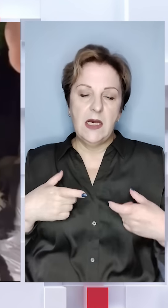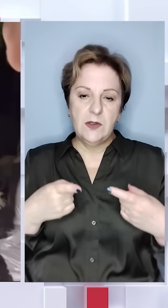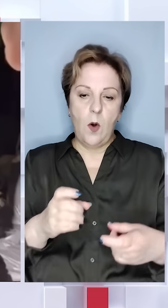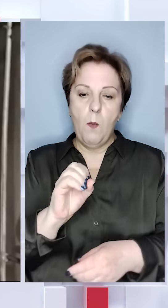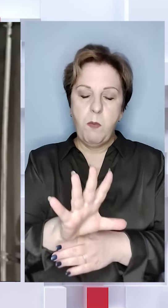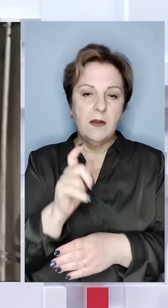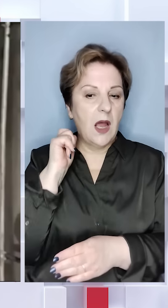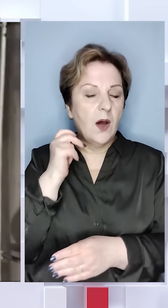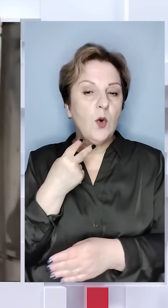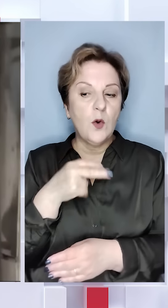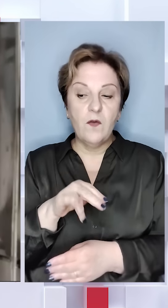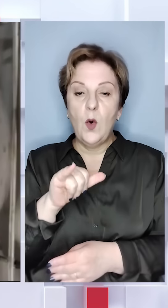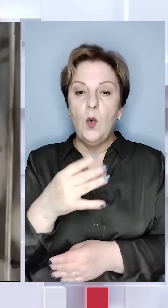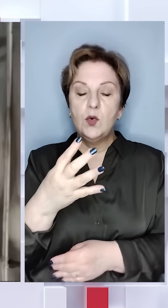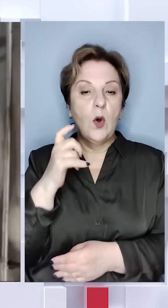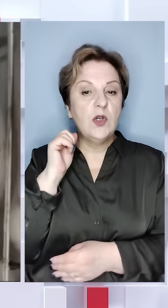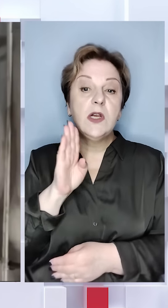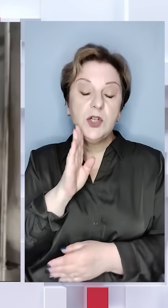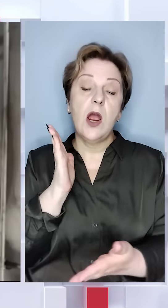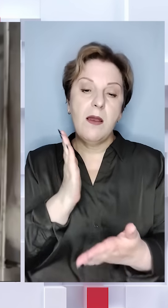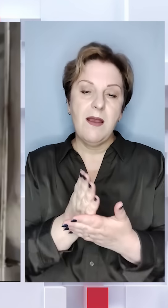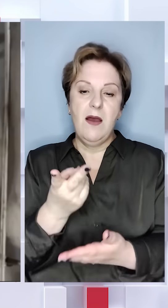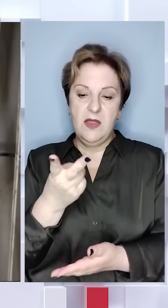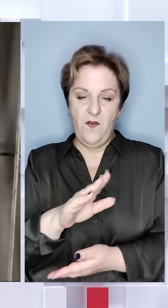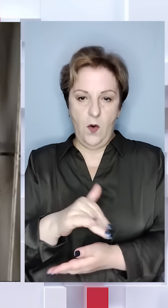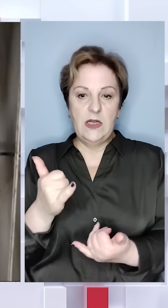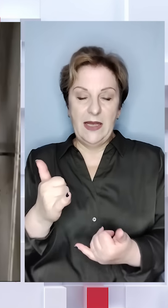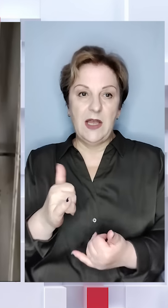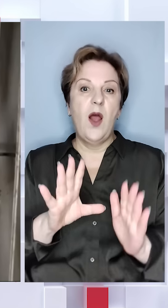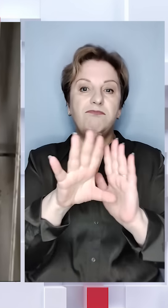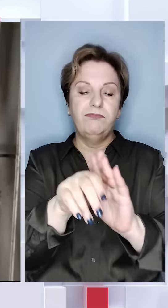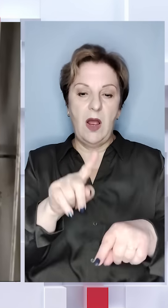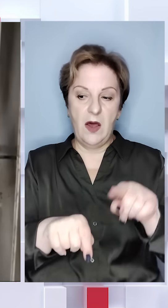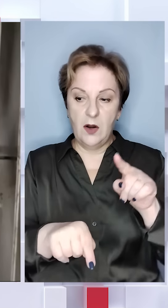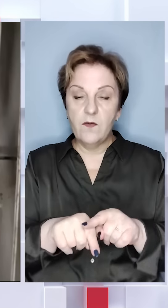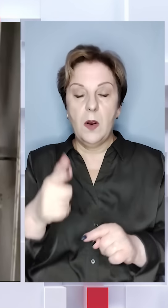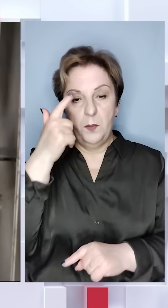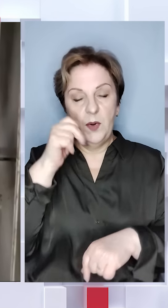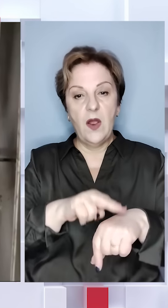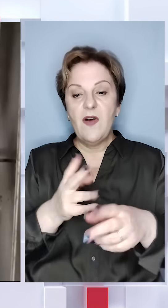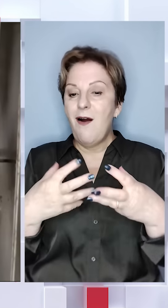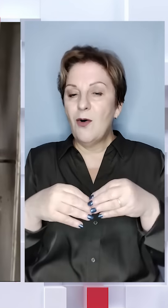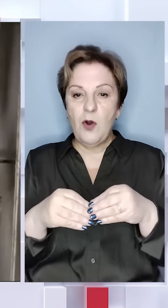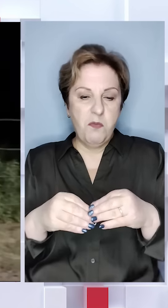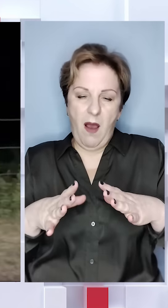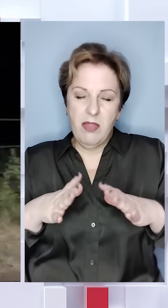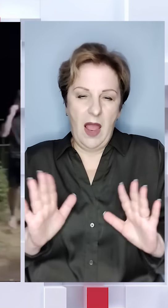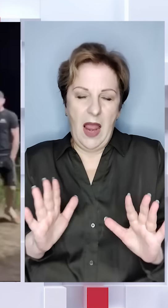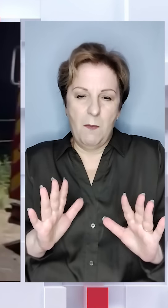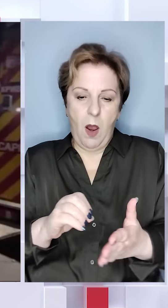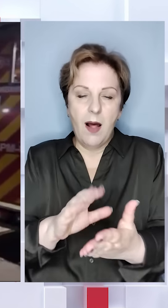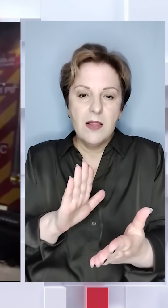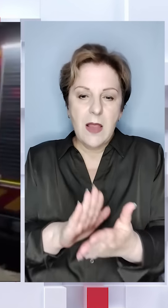15 років тюрми. У 40-річної жінки є ще двоє дітей. Нині вони в родичів. За даними поліції, родина не була